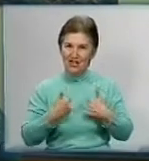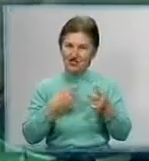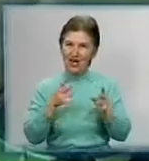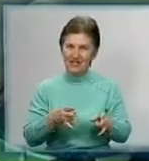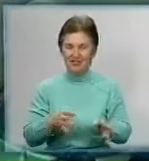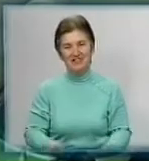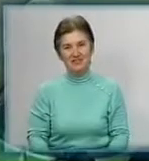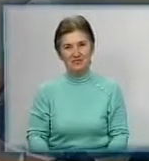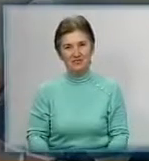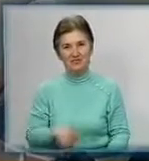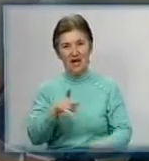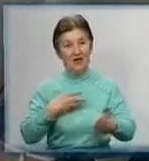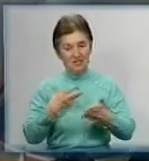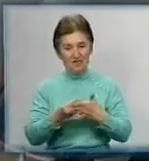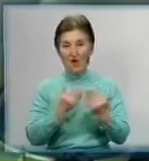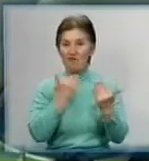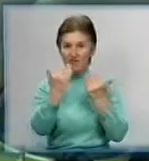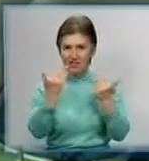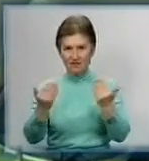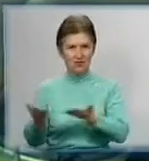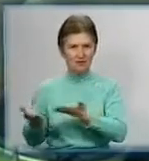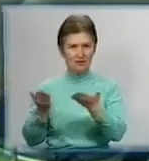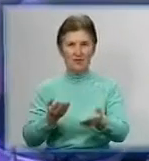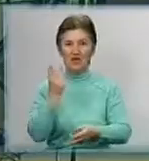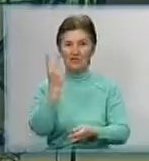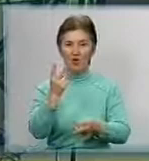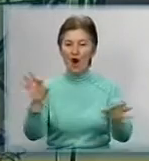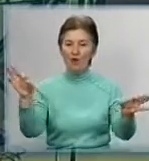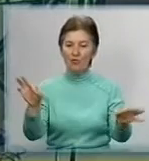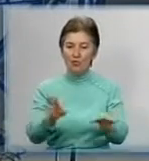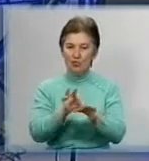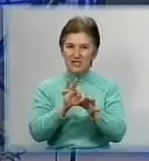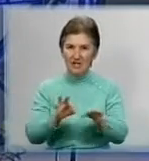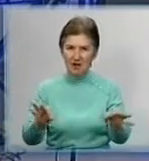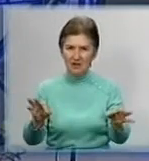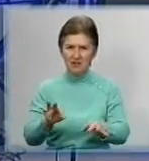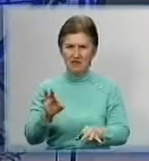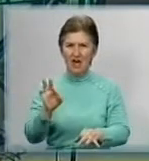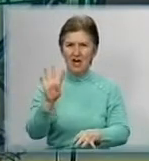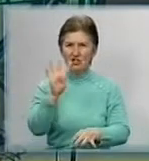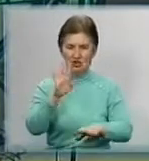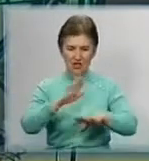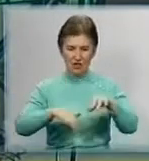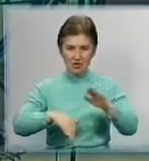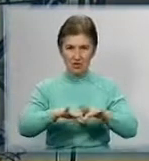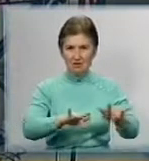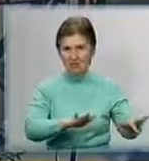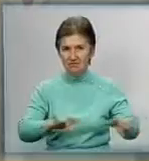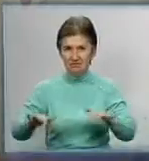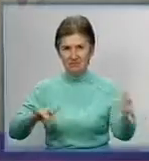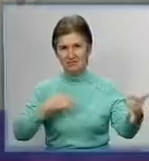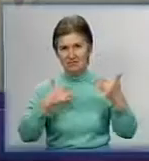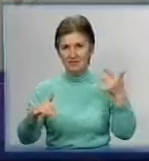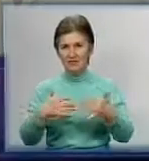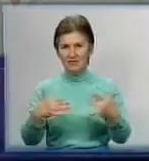піти. На свою виставку дівчини запросила двох музикантів з Києва. Протягом вечора вони у чотири роки створювали музичний супровід побаченому. В